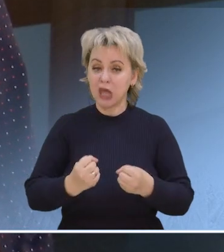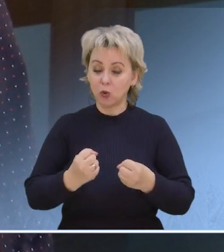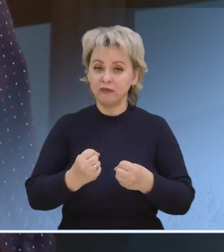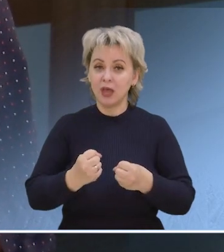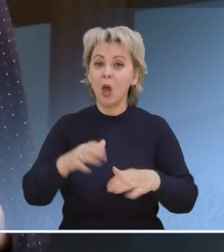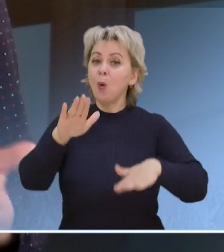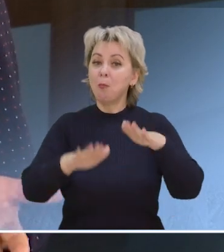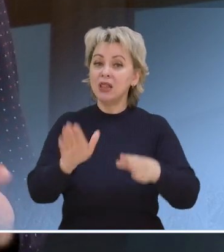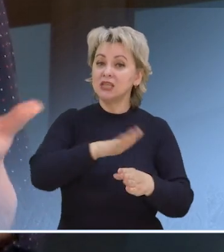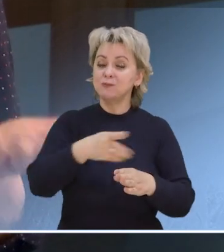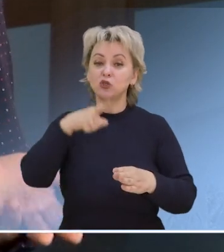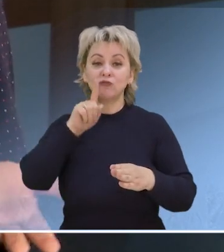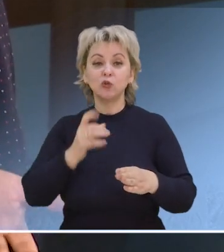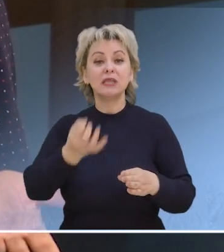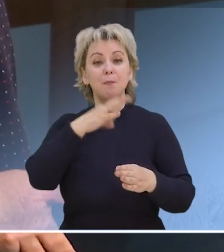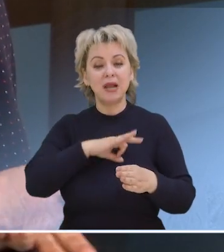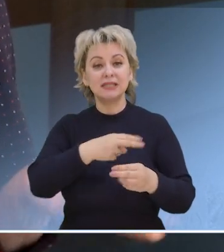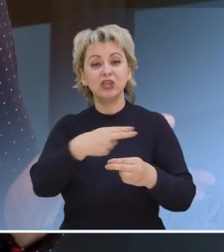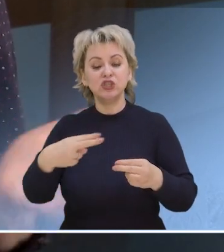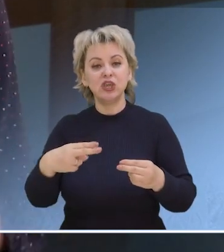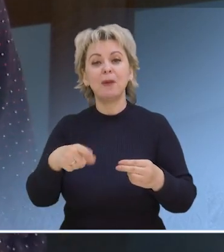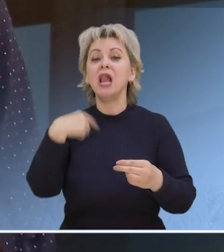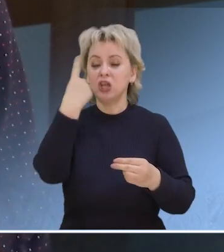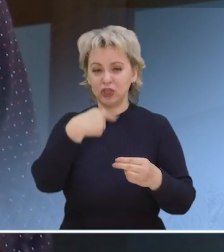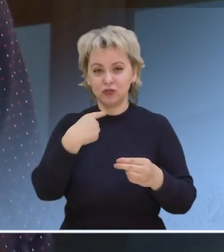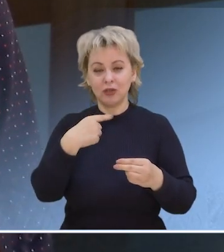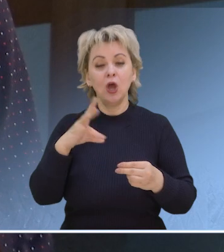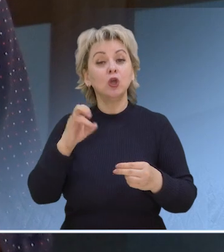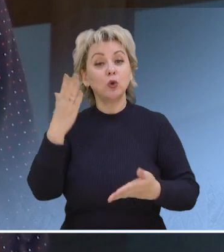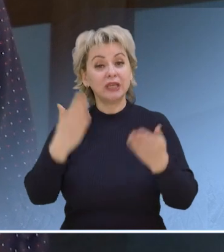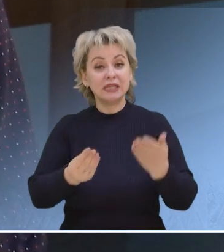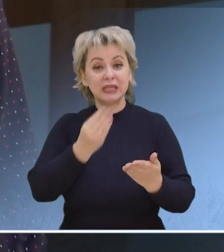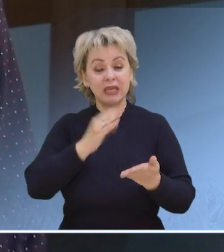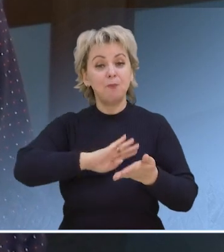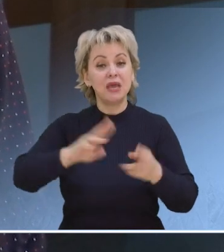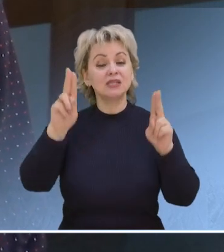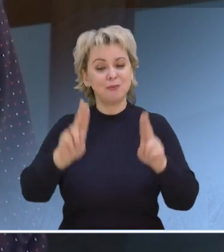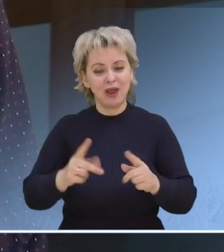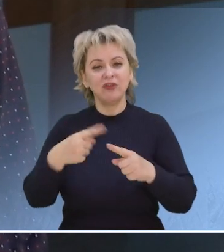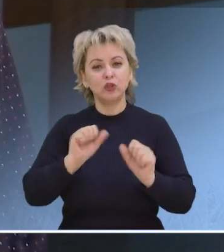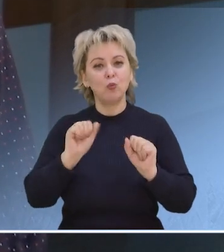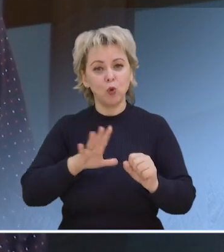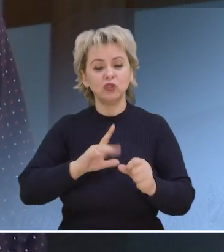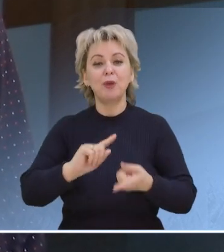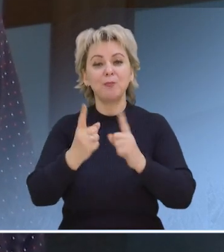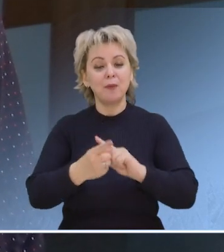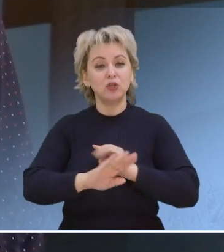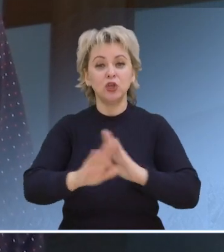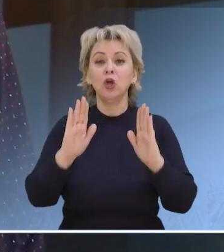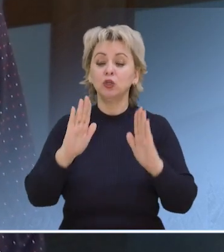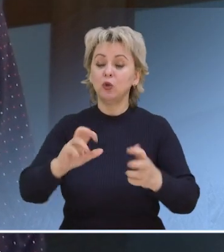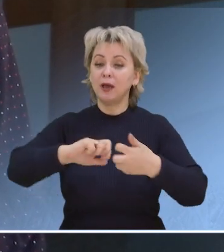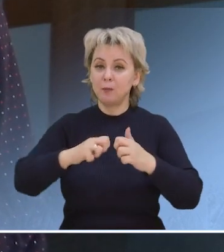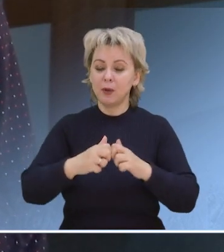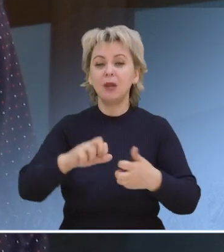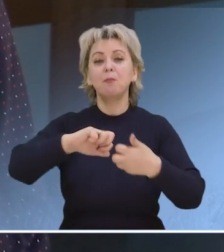здоровья. Баланс между вкусным и полезным – дело сугубо личное. Но если еда без правил, это может обернуться не только